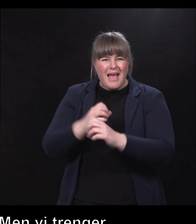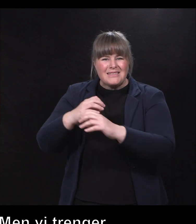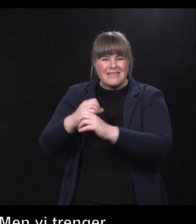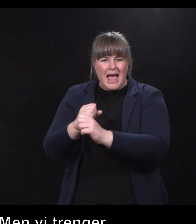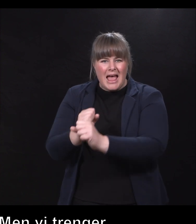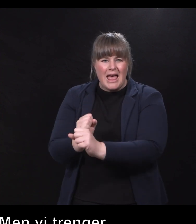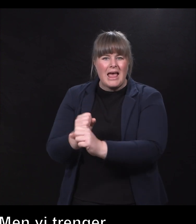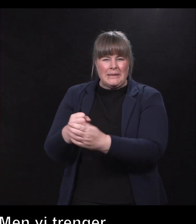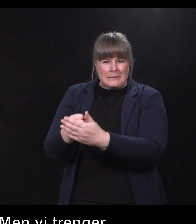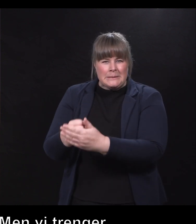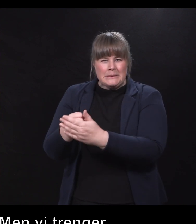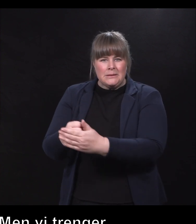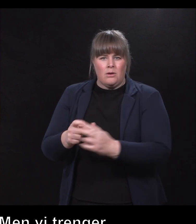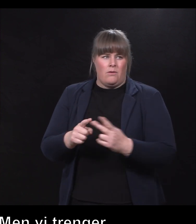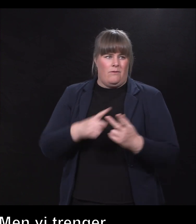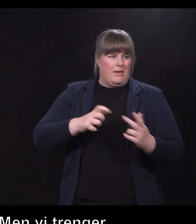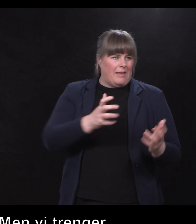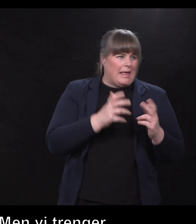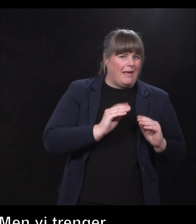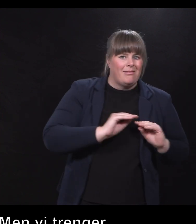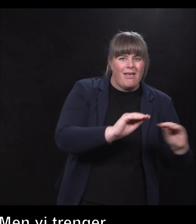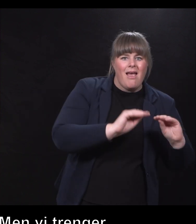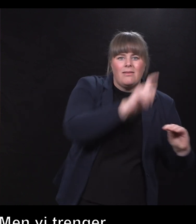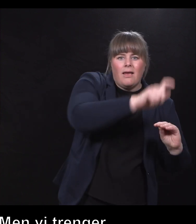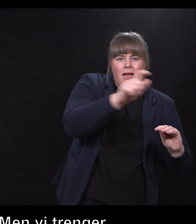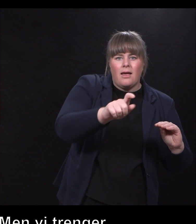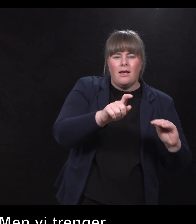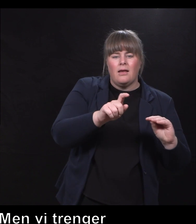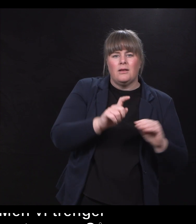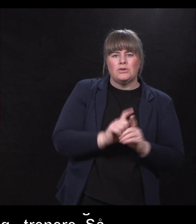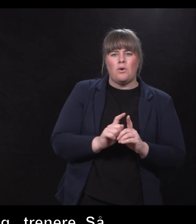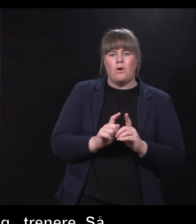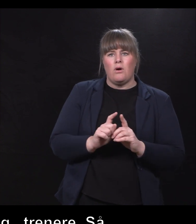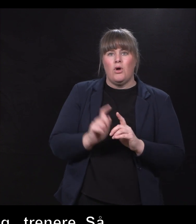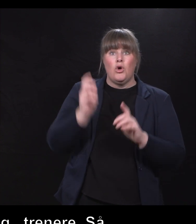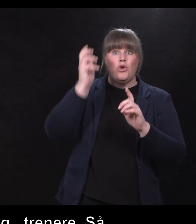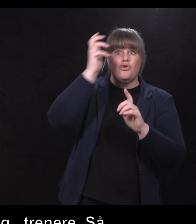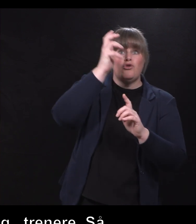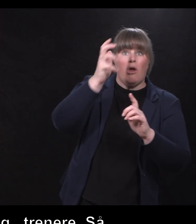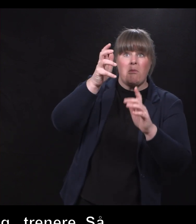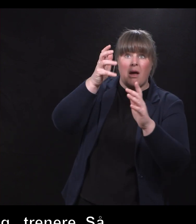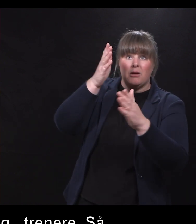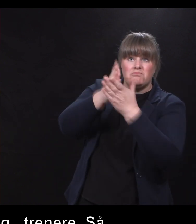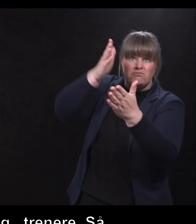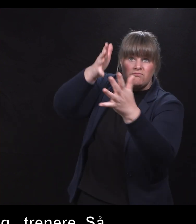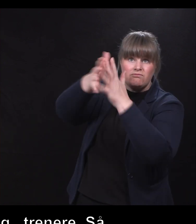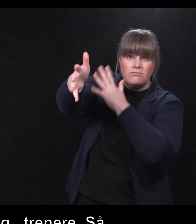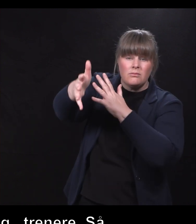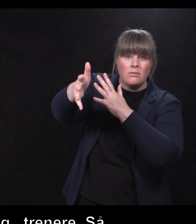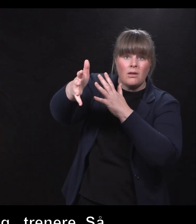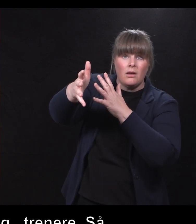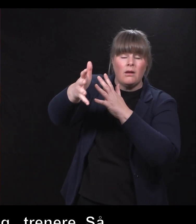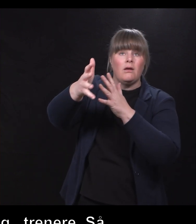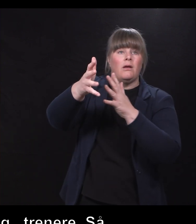og trenere. Så drømmer som skal realiseres, inkludering, involvering,